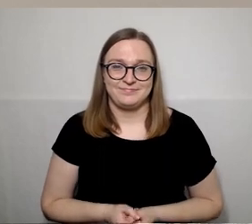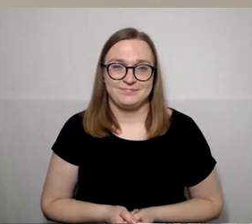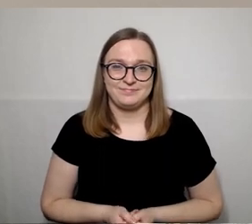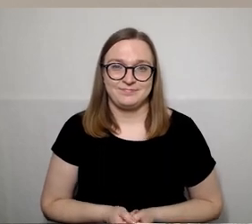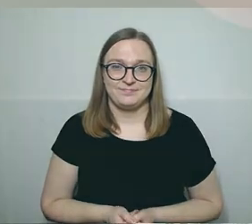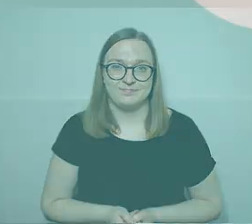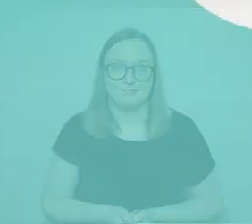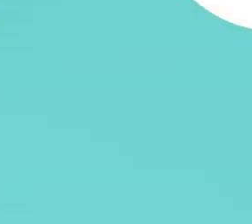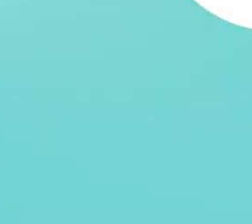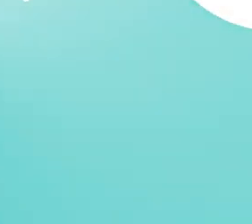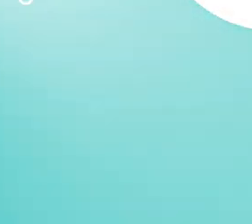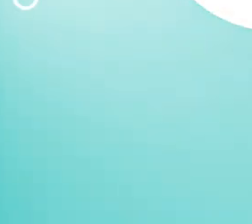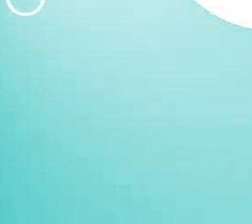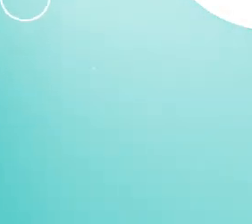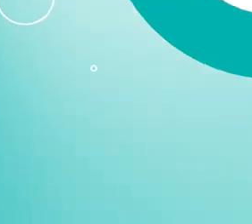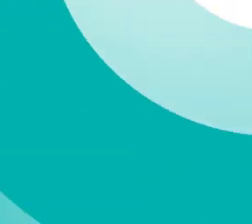malonus.